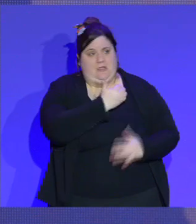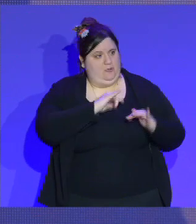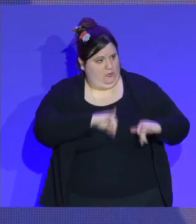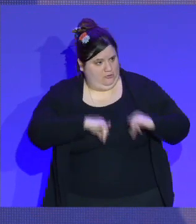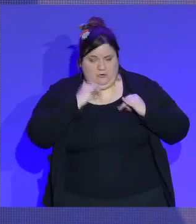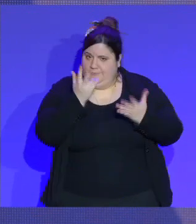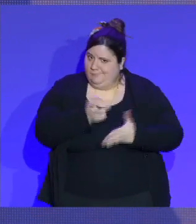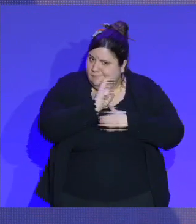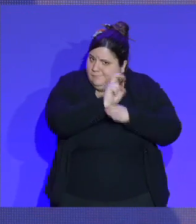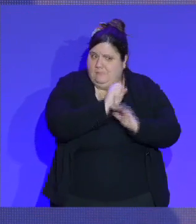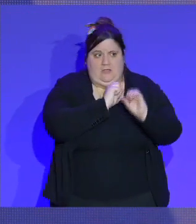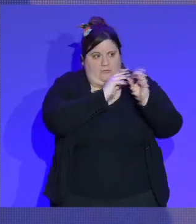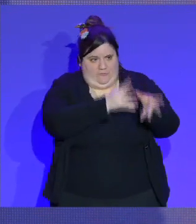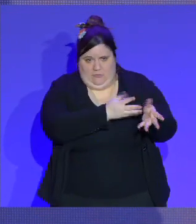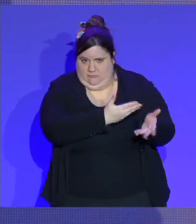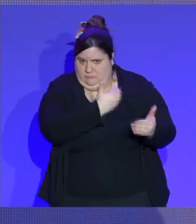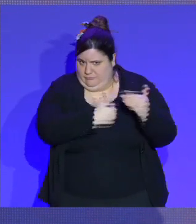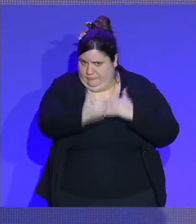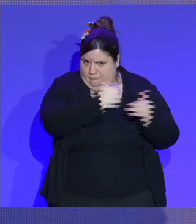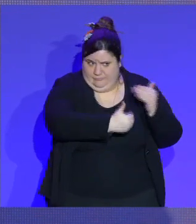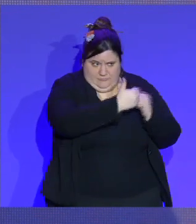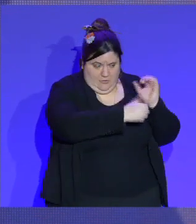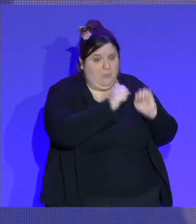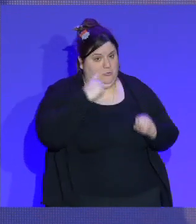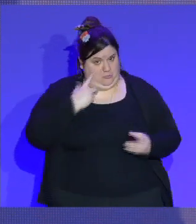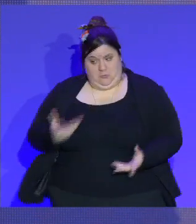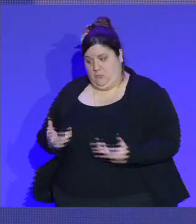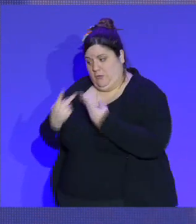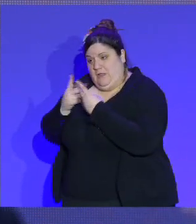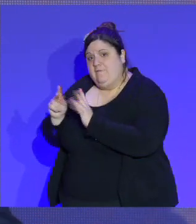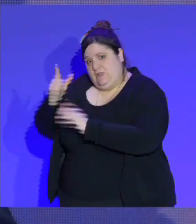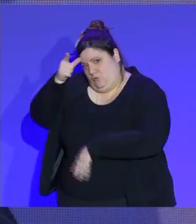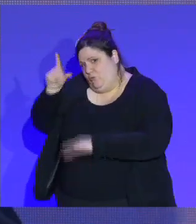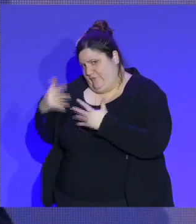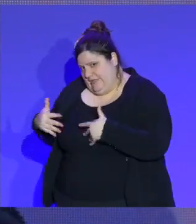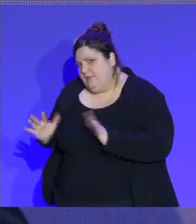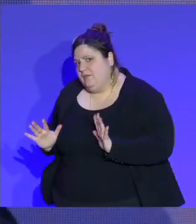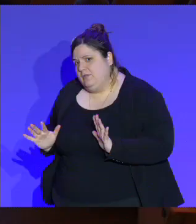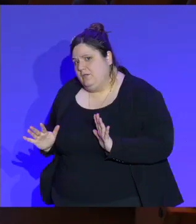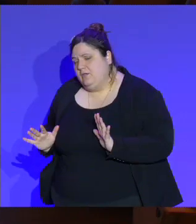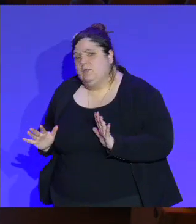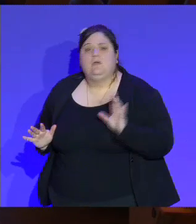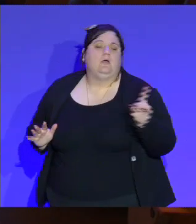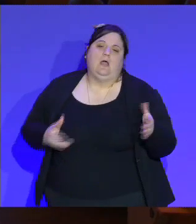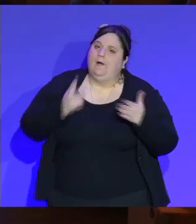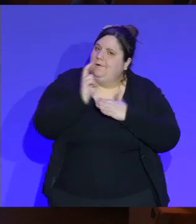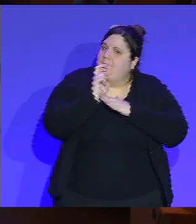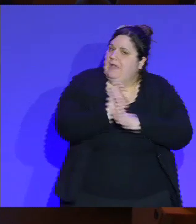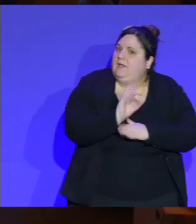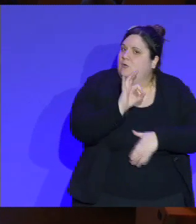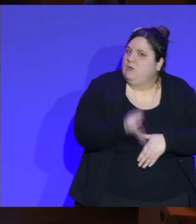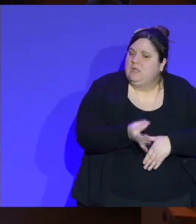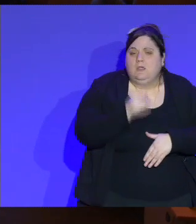place à la métropole de Lyon, tout jeune pourra se voir prêter un vélo. Prêter parce qu'il faut qu une exigence d